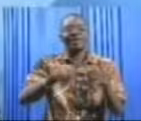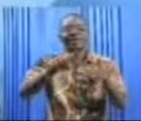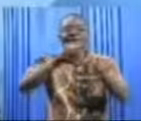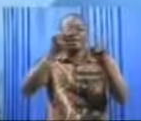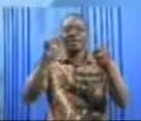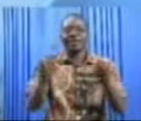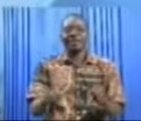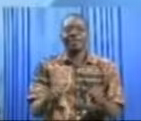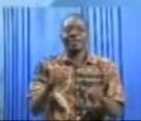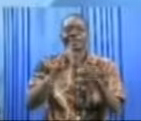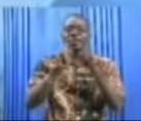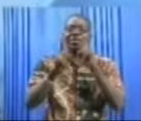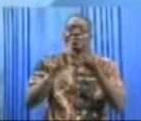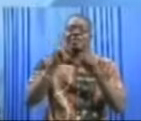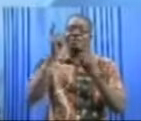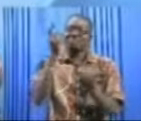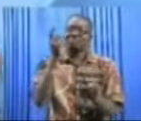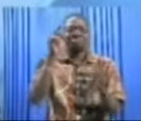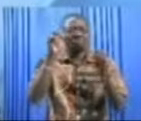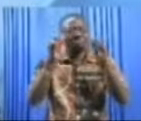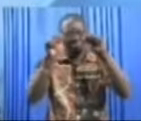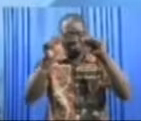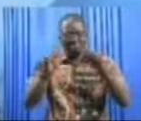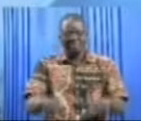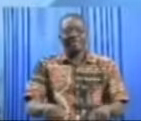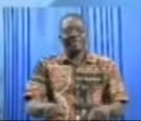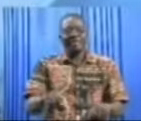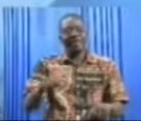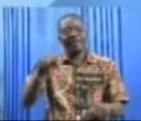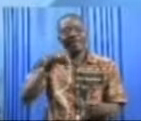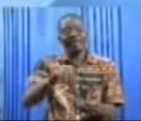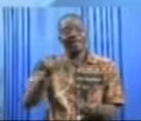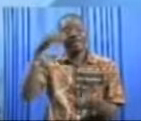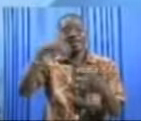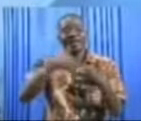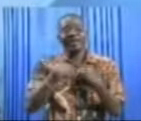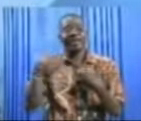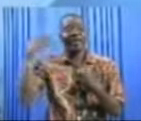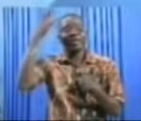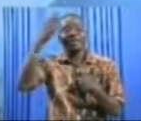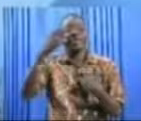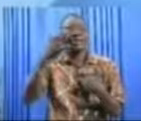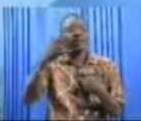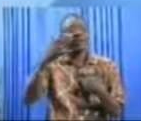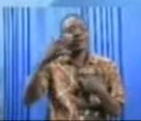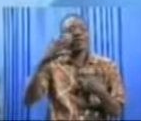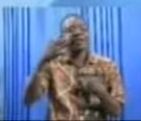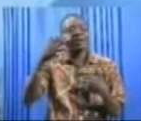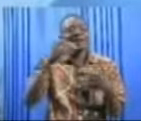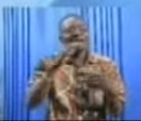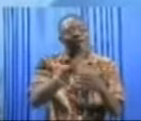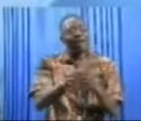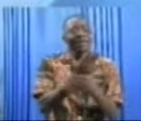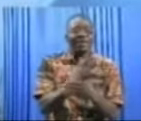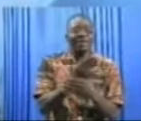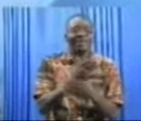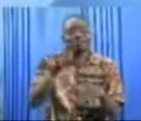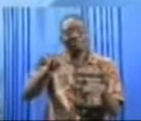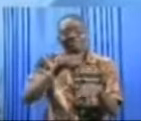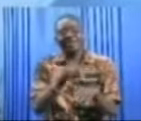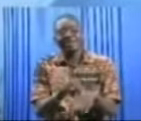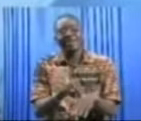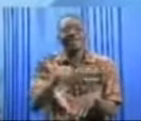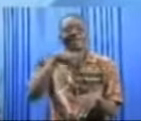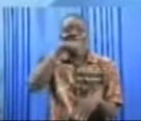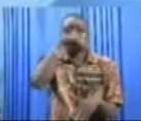a parlé d'une possibilité qu'il y aurait en tout cas un arrangement entre les Nigériens et les Congolais